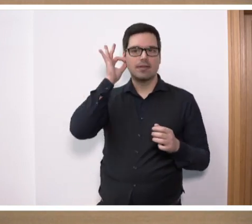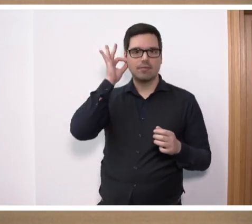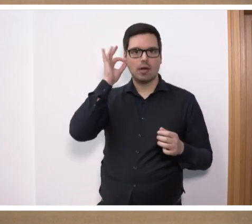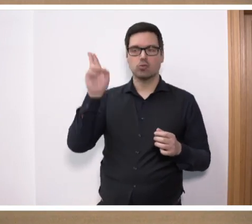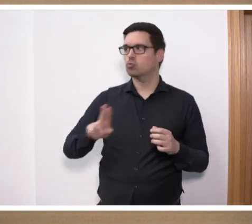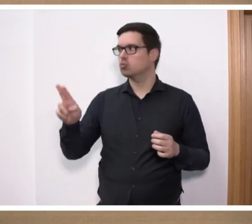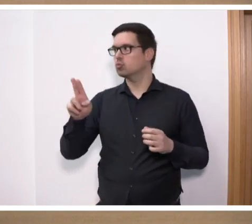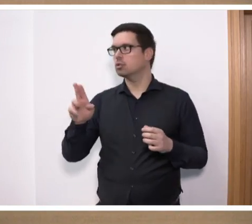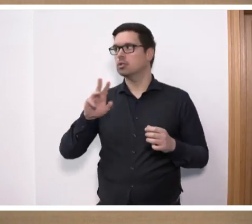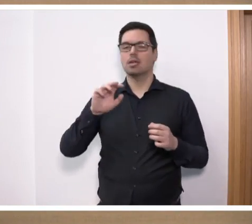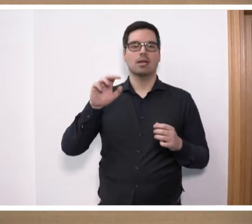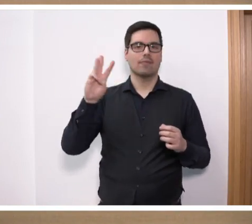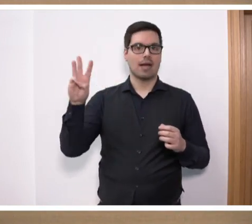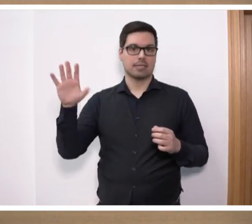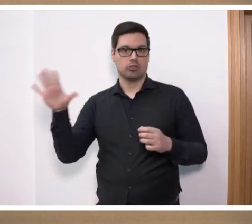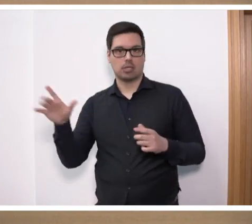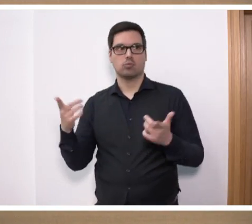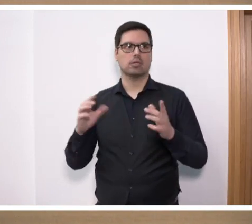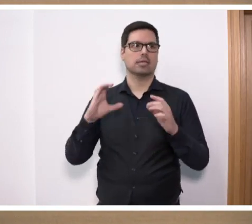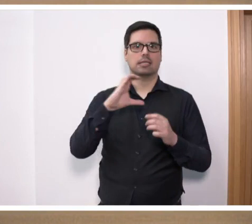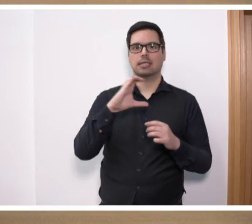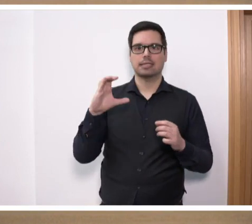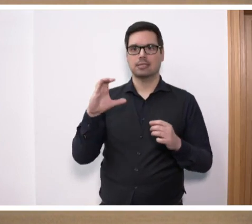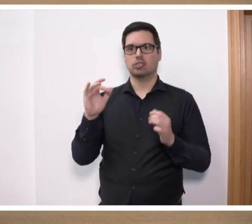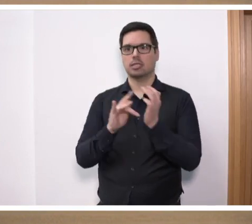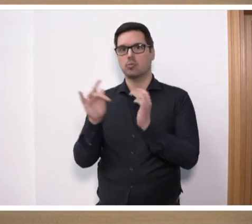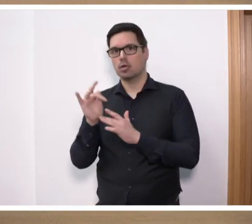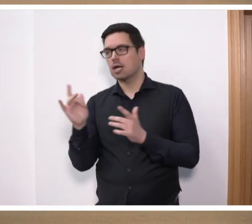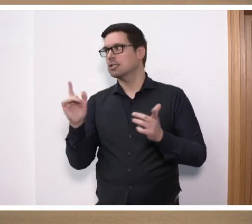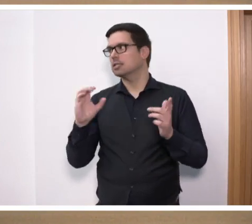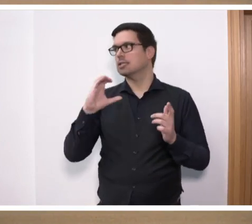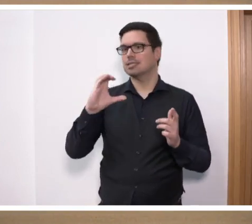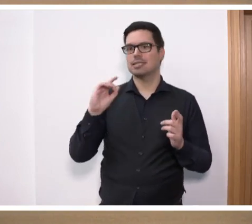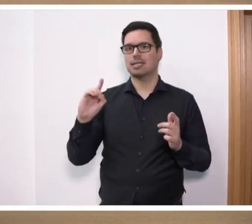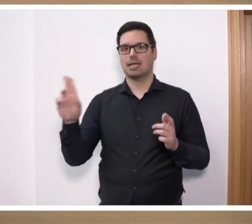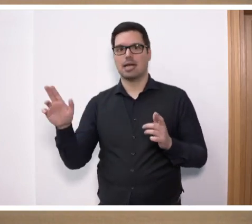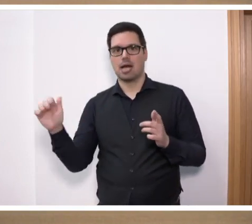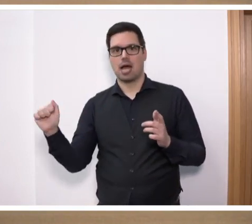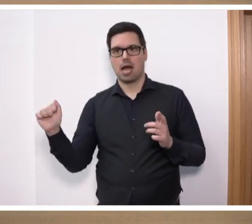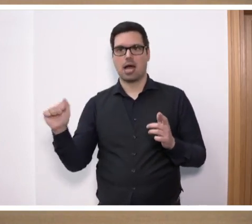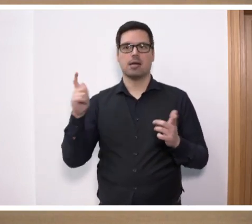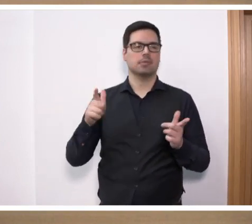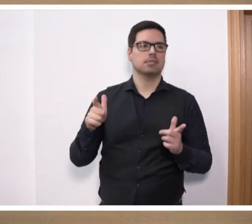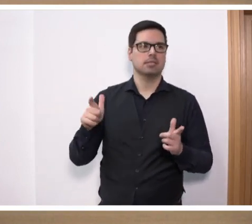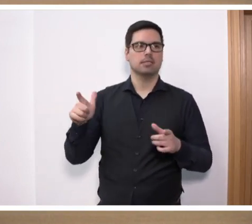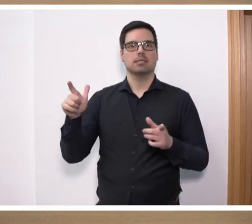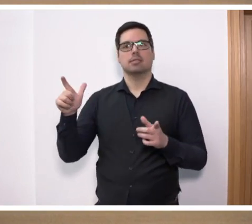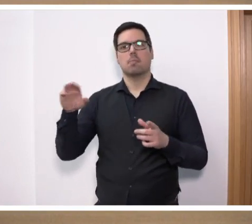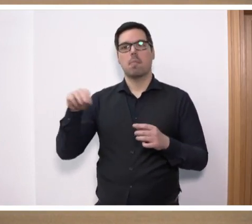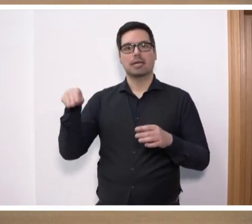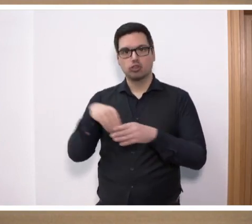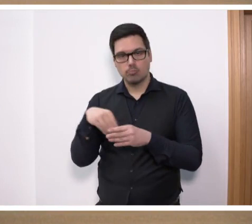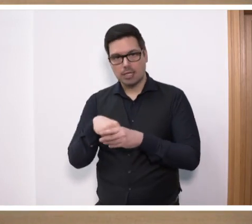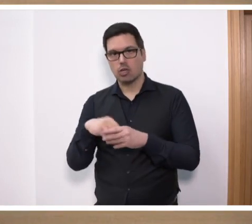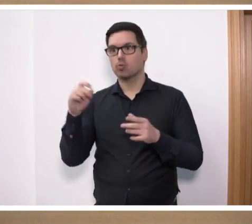zu Anja Wagner-Scheid, sei es die christlich-demokratische Arbeitnehmerschaft, die CDA mit unserem Vorsitzenden Mark Speicher, aber eben auch